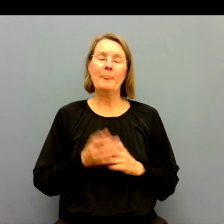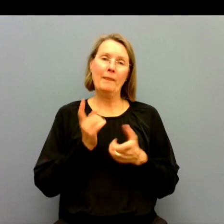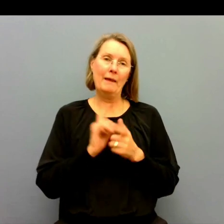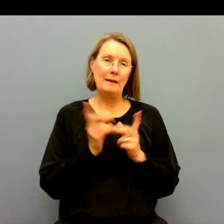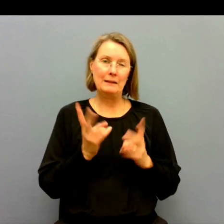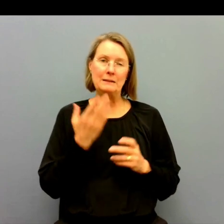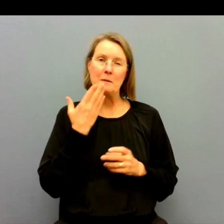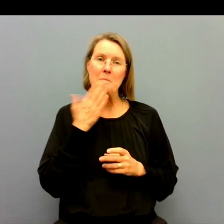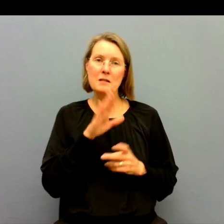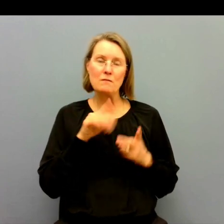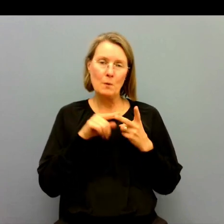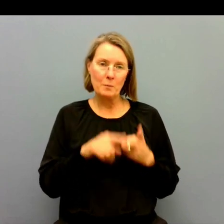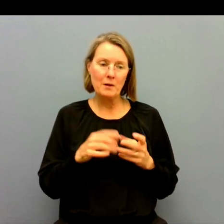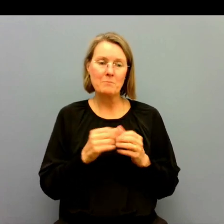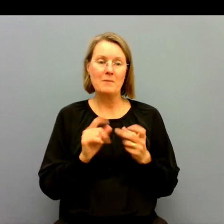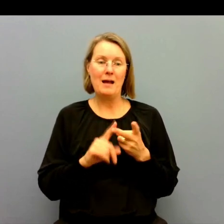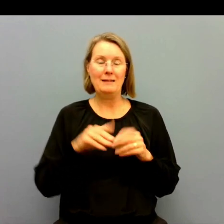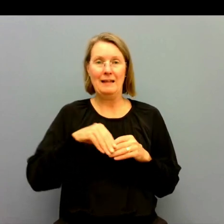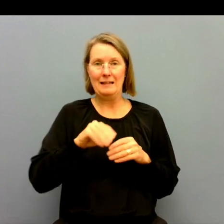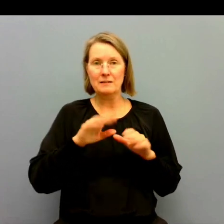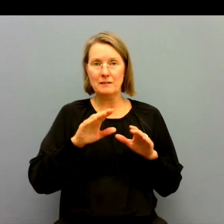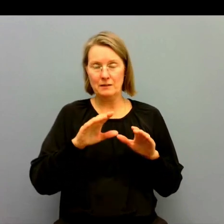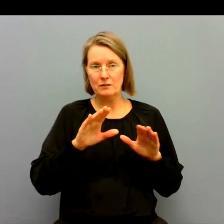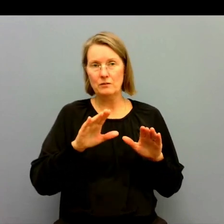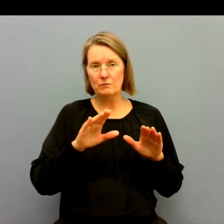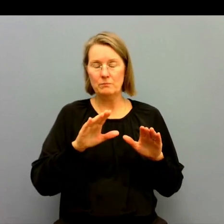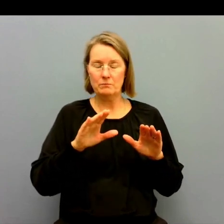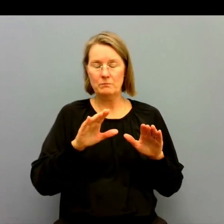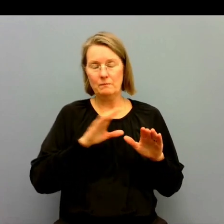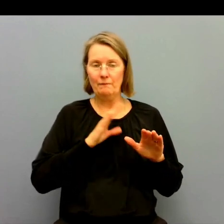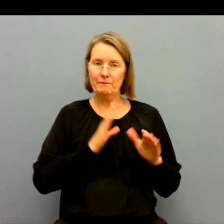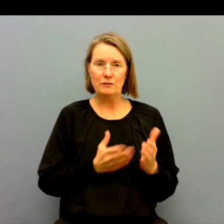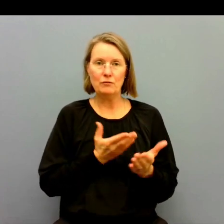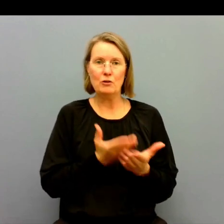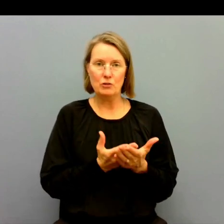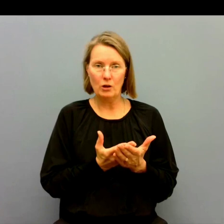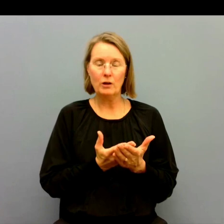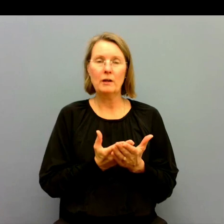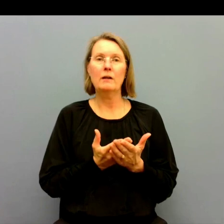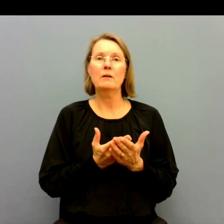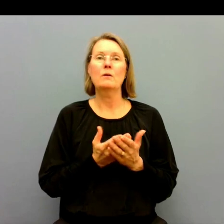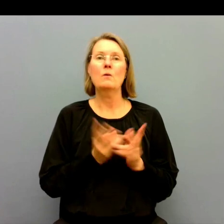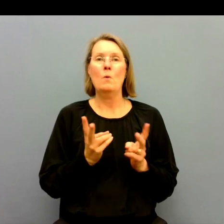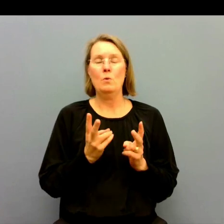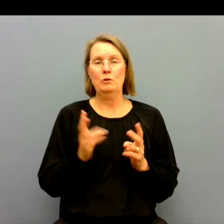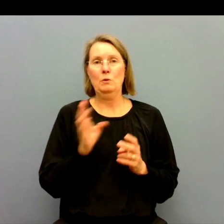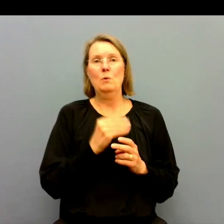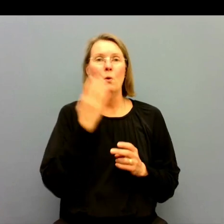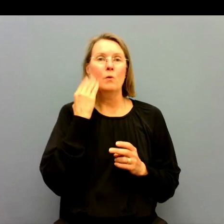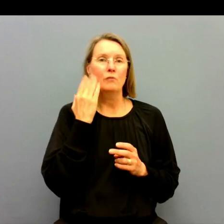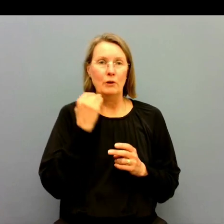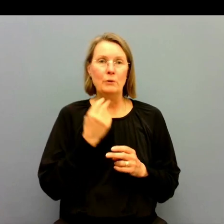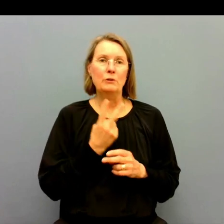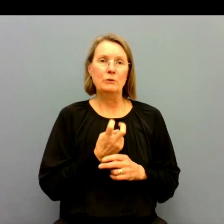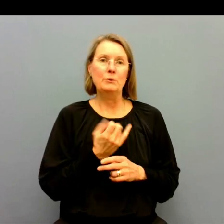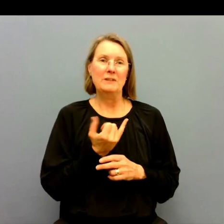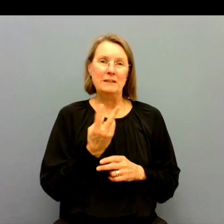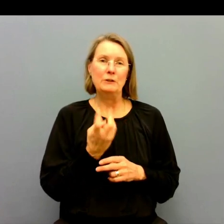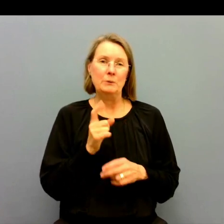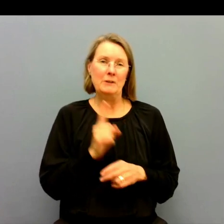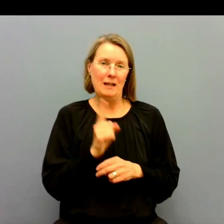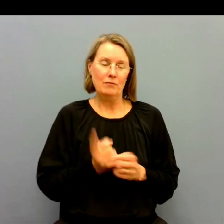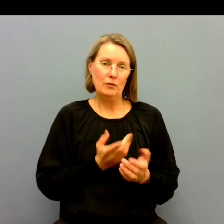Det kanske blir samma svar här då igen. Men en annan insats som har föreslagits av många och bland annat redan i den här statliga utredningen från